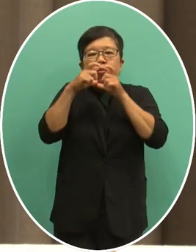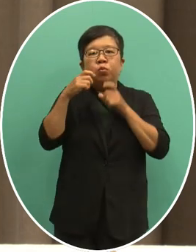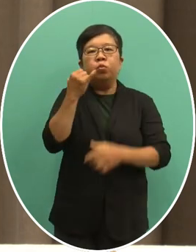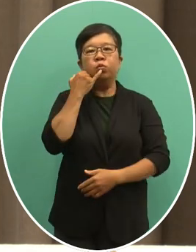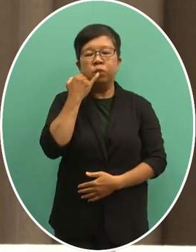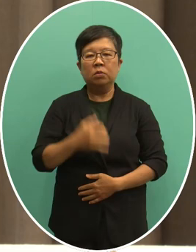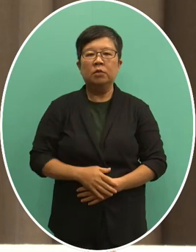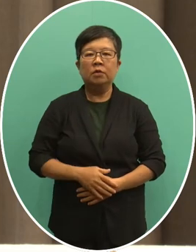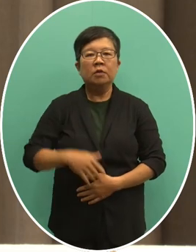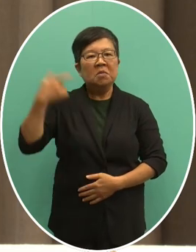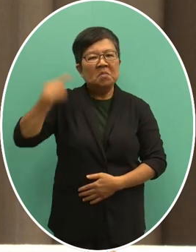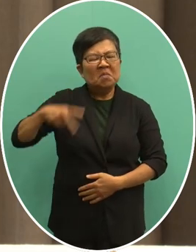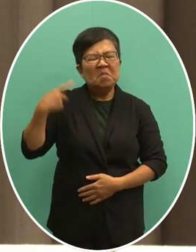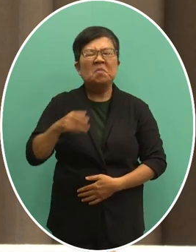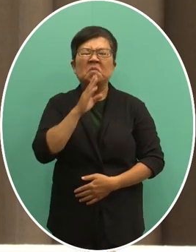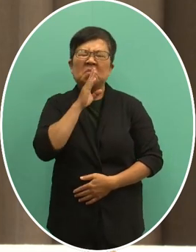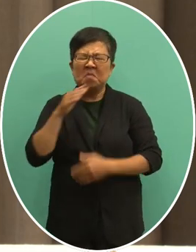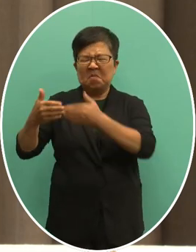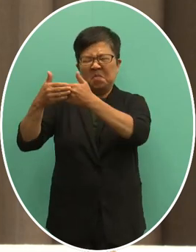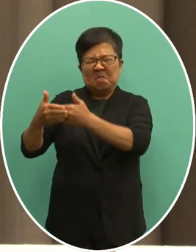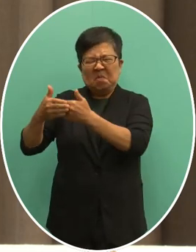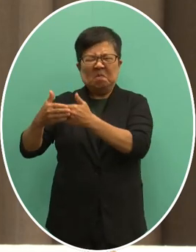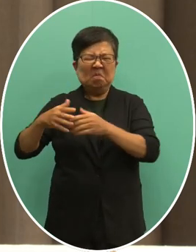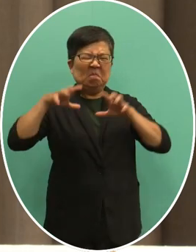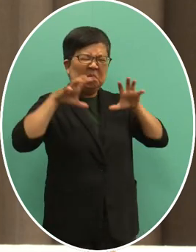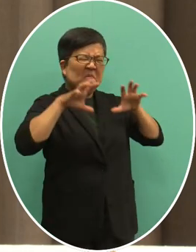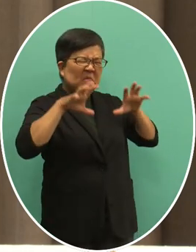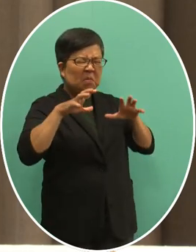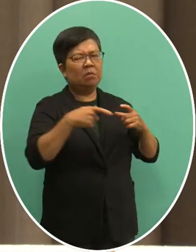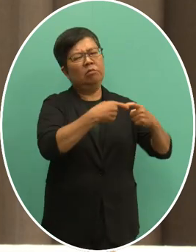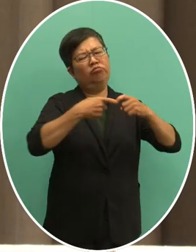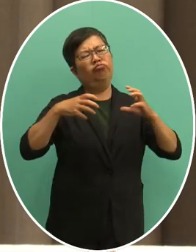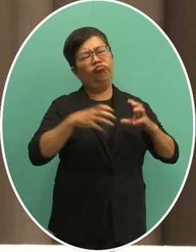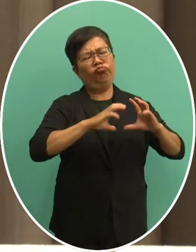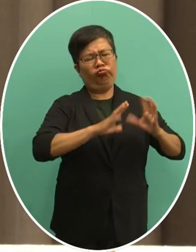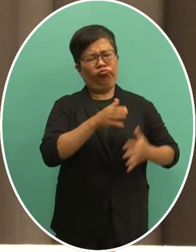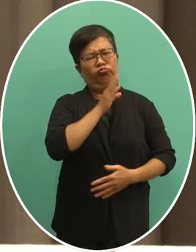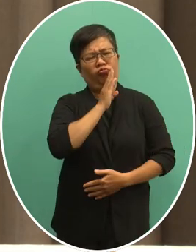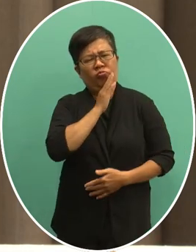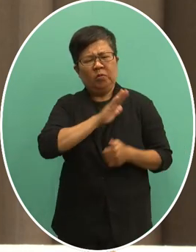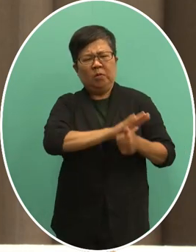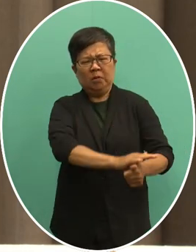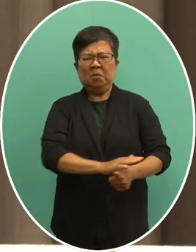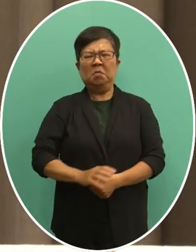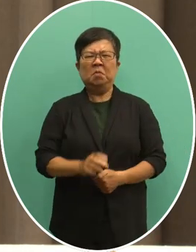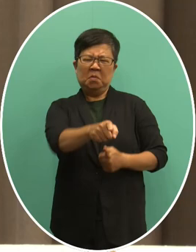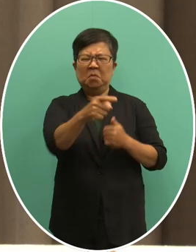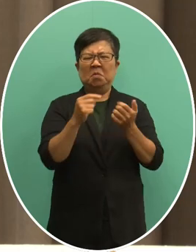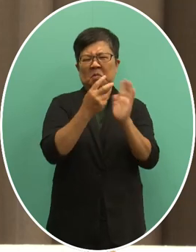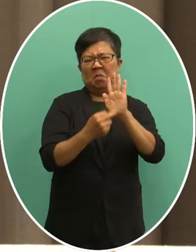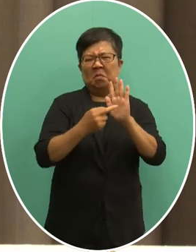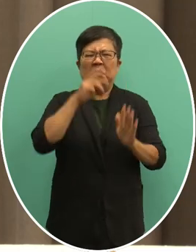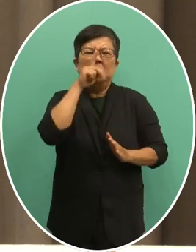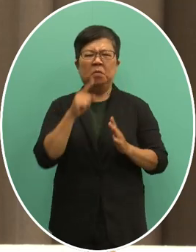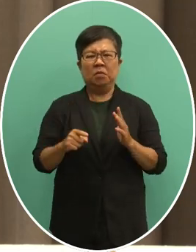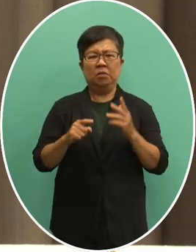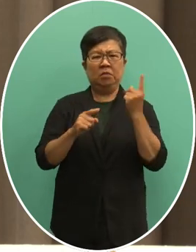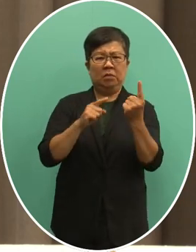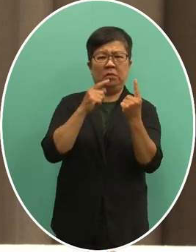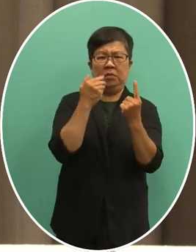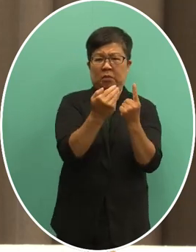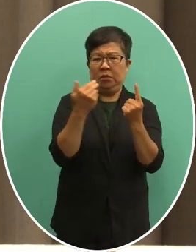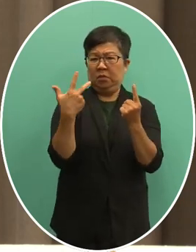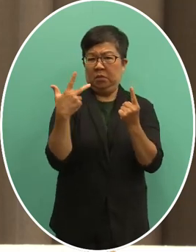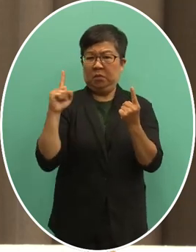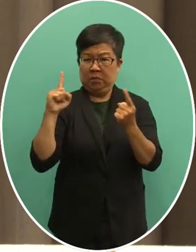长期是屈服在中国的压力之下持续的错误解释1971年通